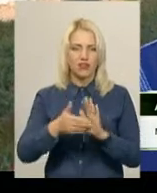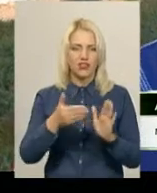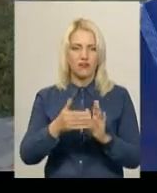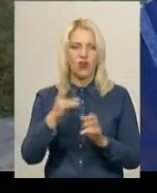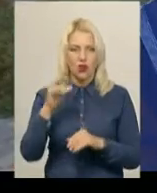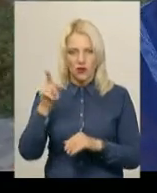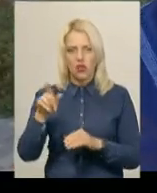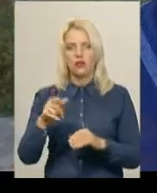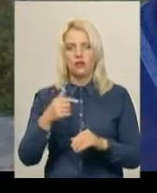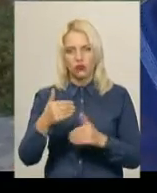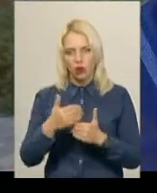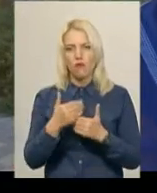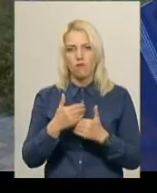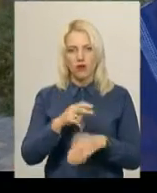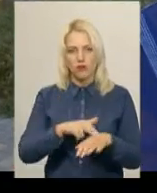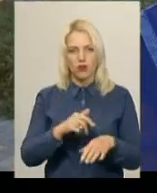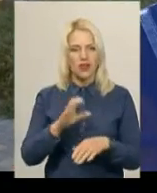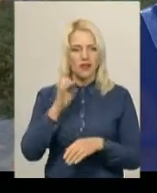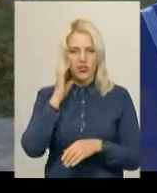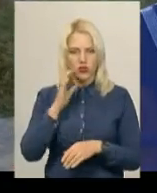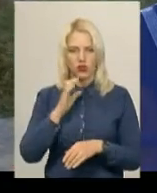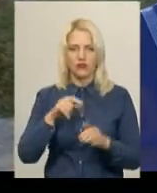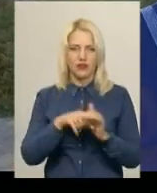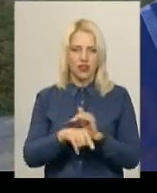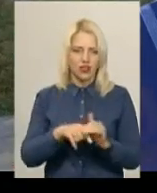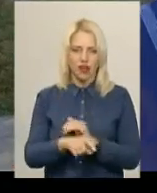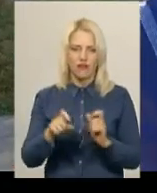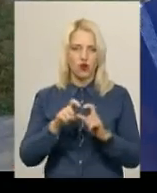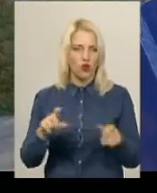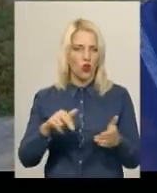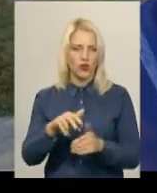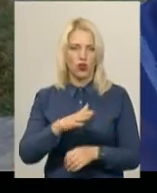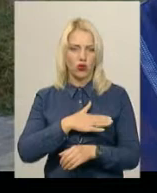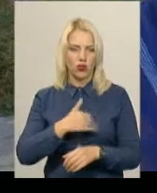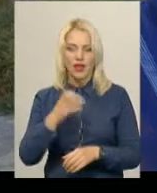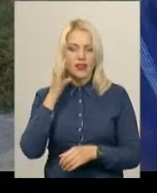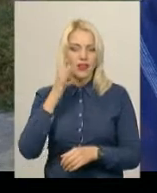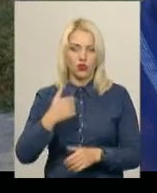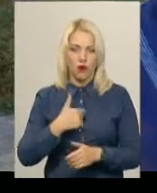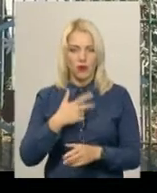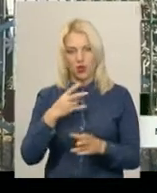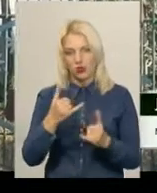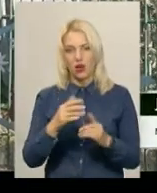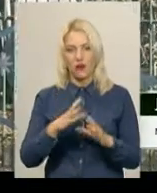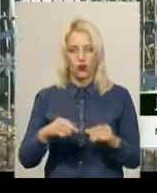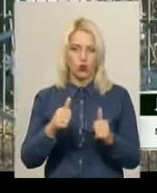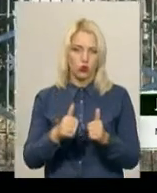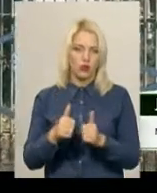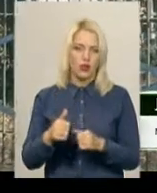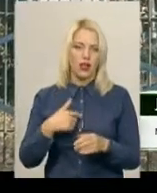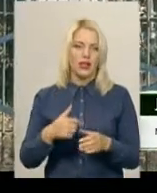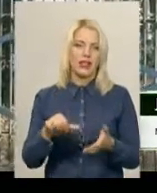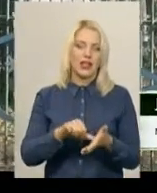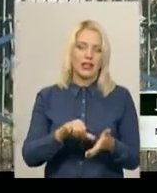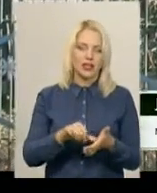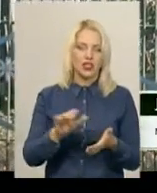допоміг. Не слухався, тікав, школу не йшов, так Сергій Володимирович, не слухався мене, але зараз все добре. До дільничного багато разів